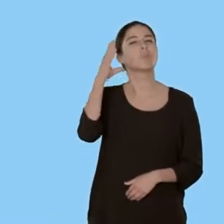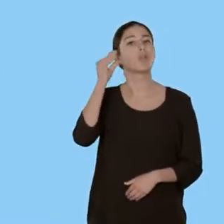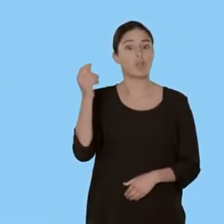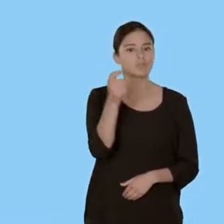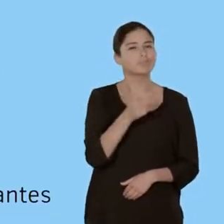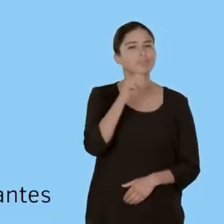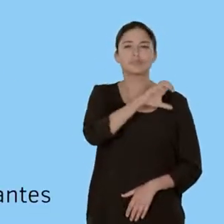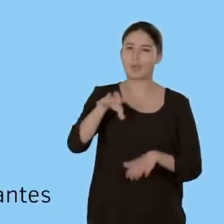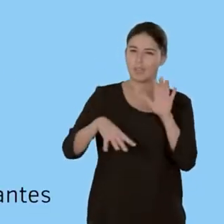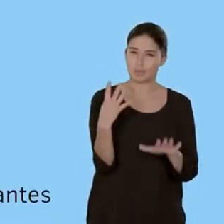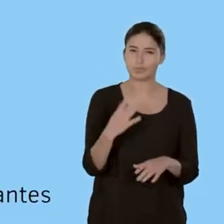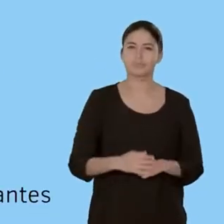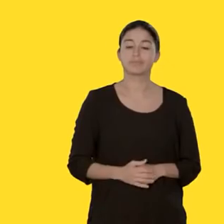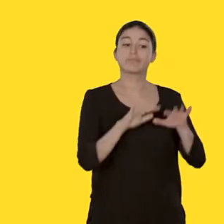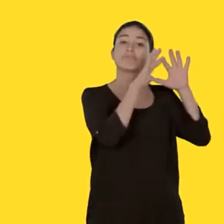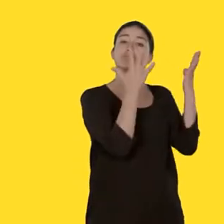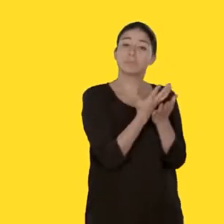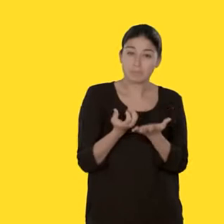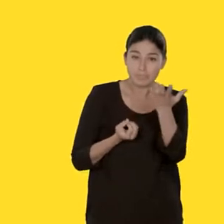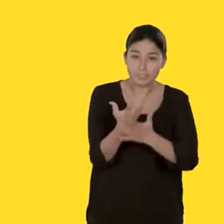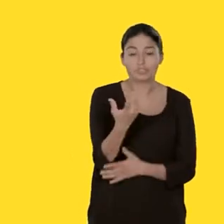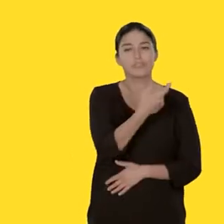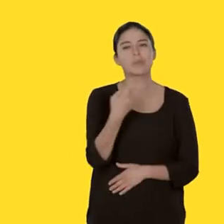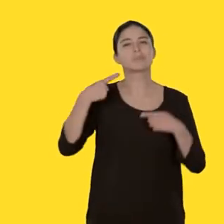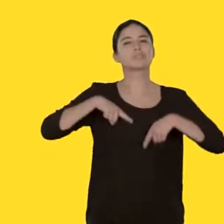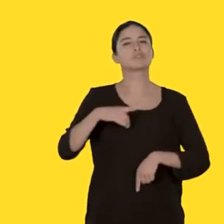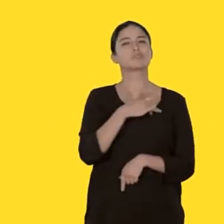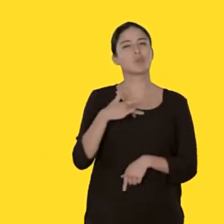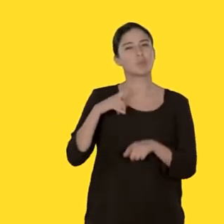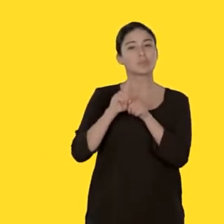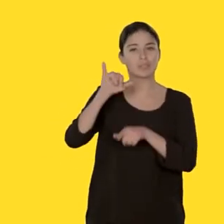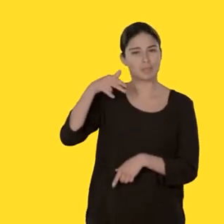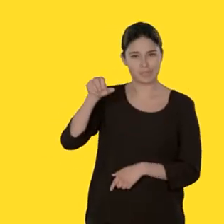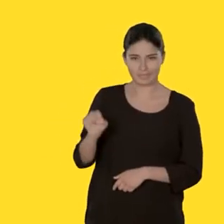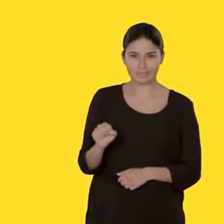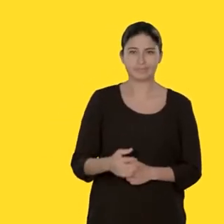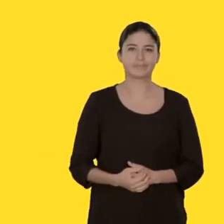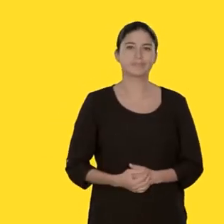appelez immédiatement le 15. Ceci est un message du ministère chargé de la Santé et de l'INPES.'INPES.